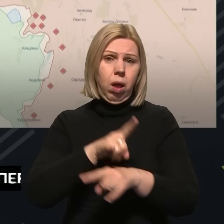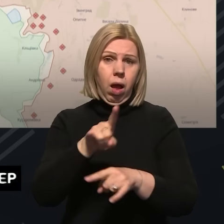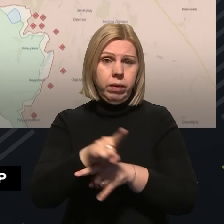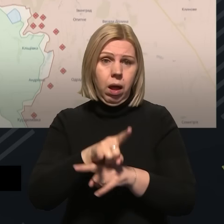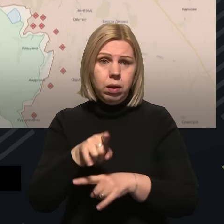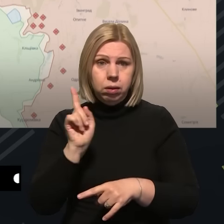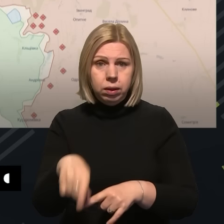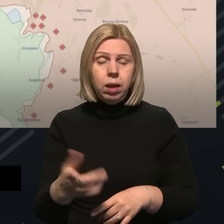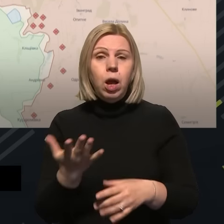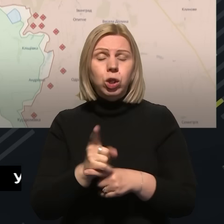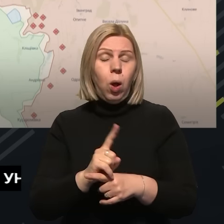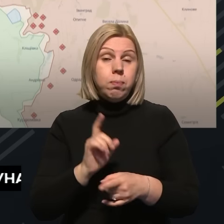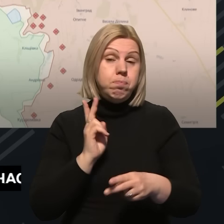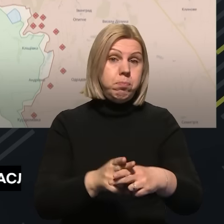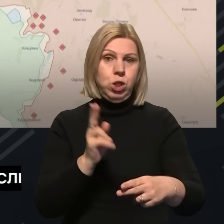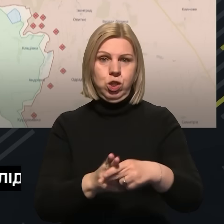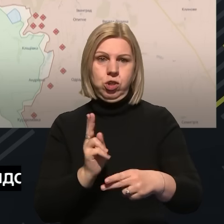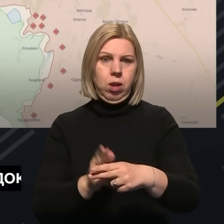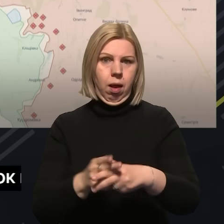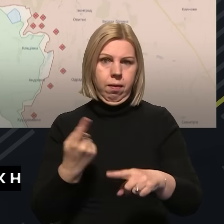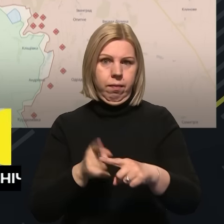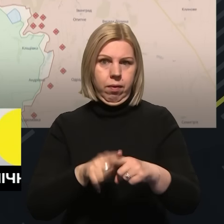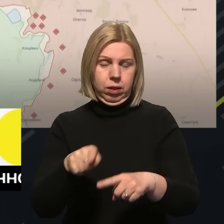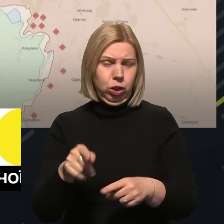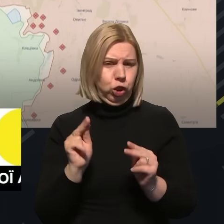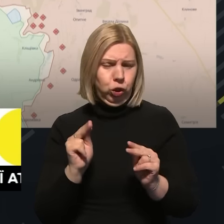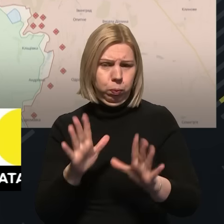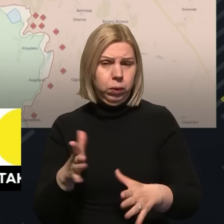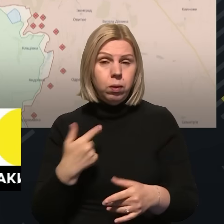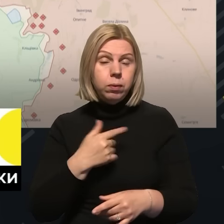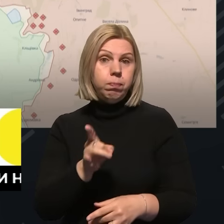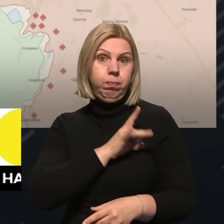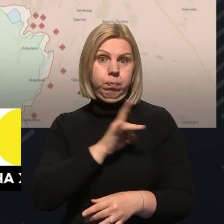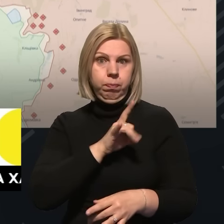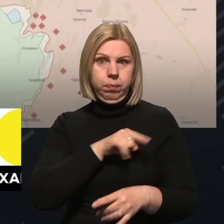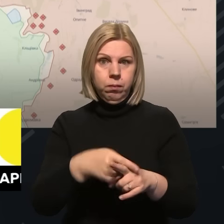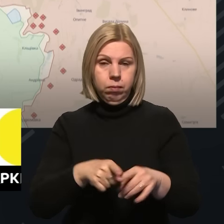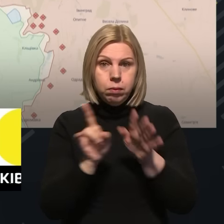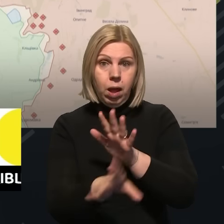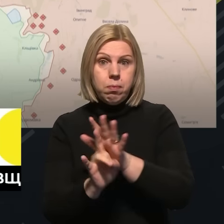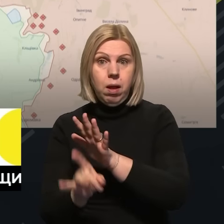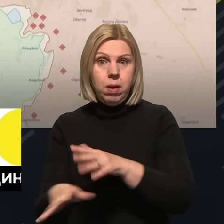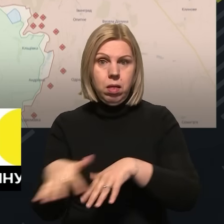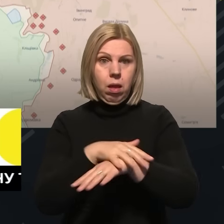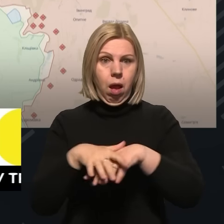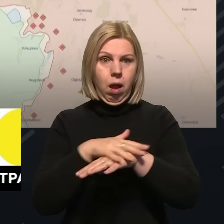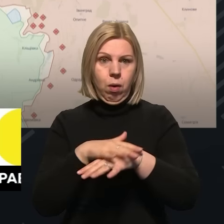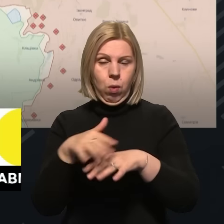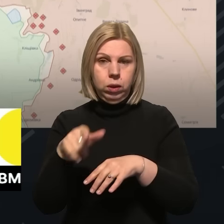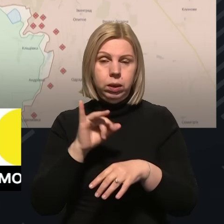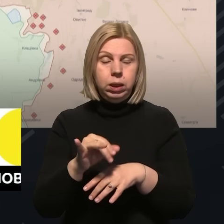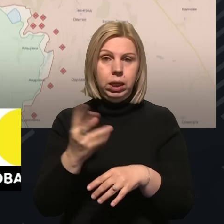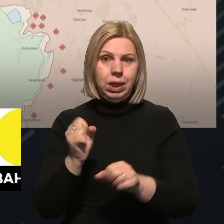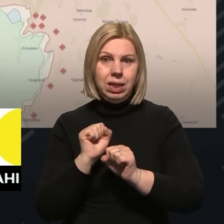дошкуляє буквально, в цьому значенні слово, свої скиданням на цивільні інфраструктури і на